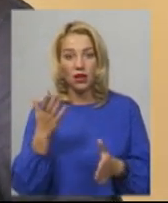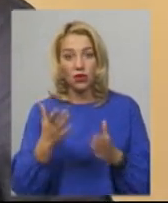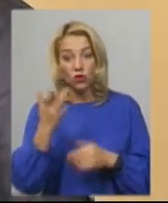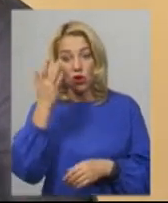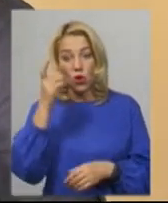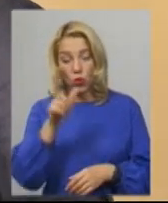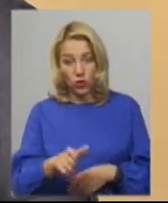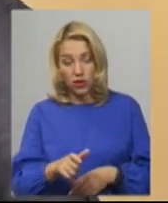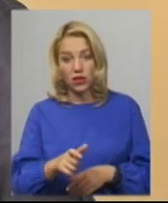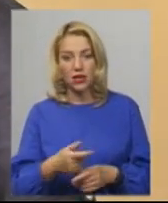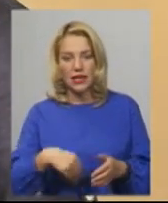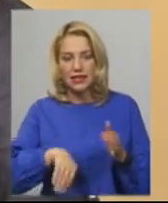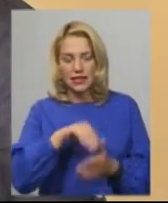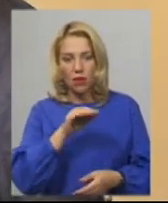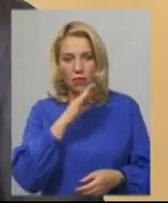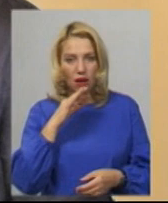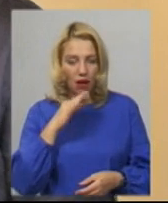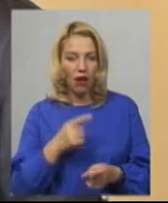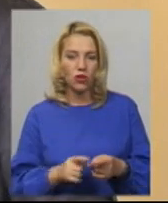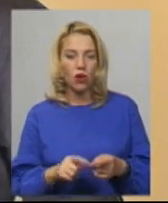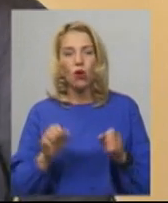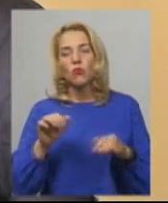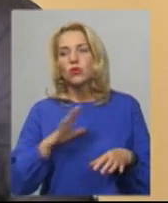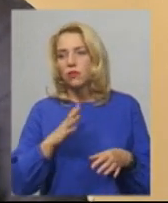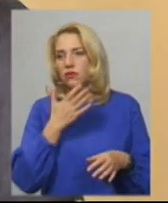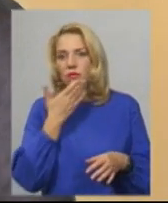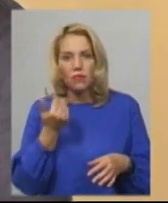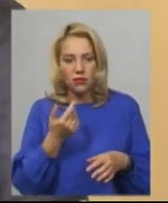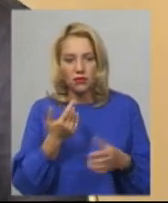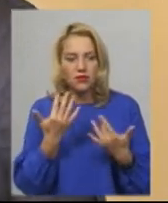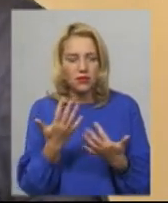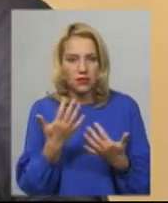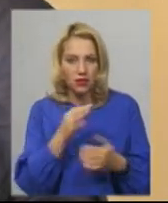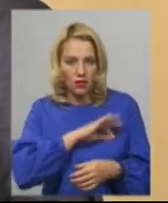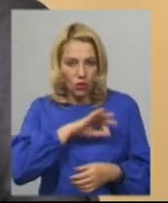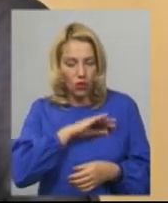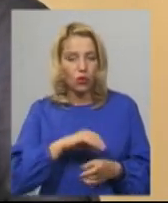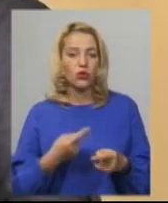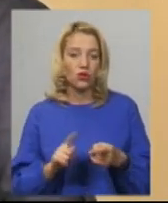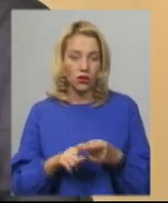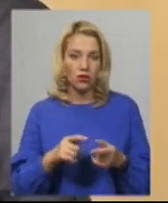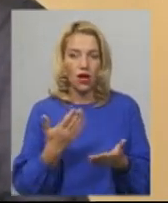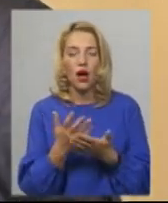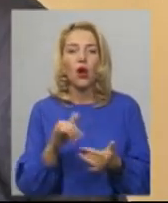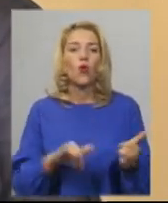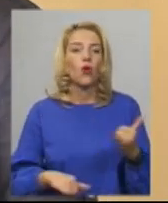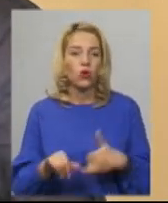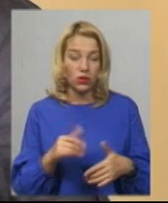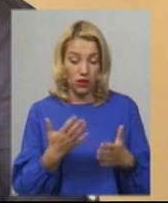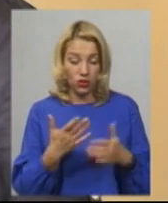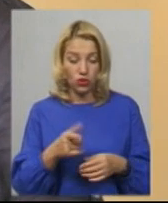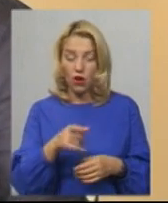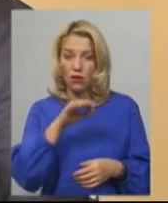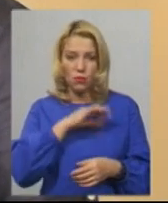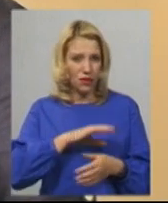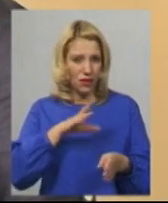закупила цього, багато виникає питань, можливо, я стільки не куплю, в мене лишиться. Коли він використовав ці